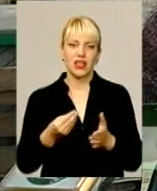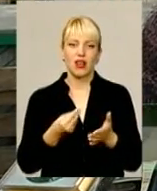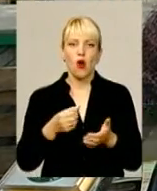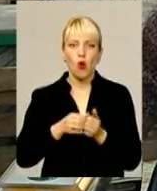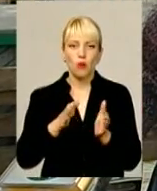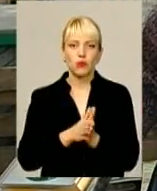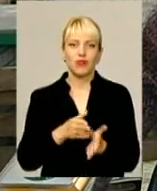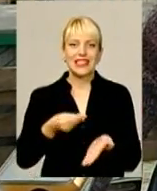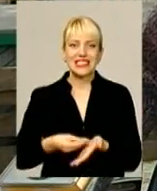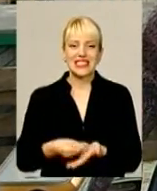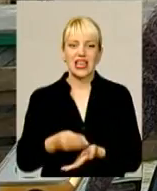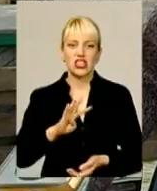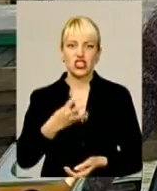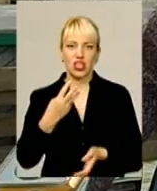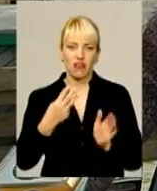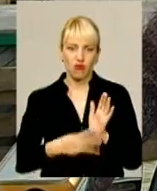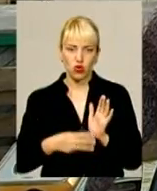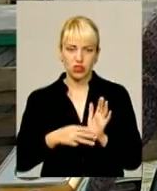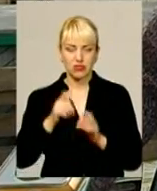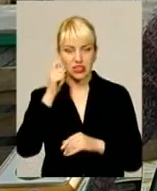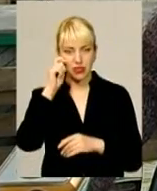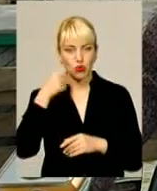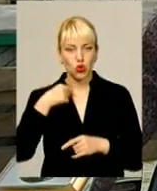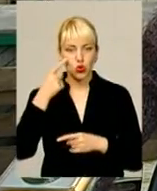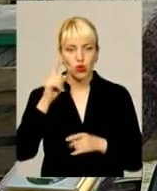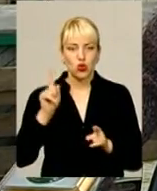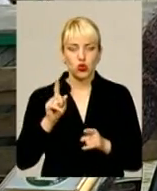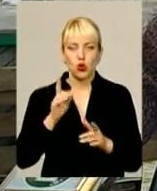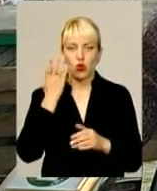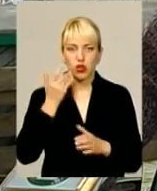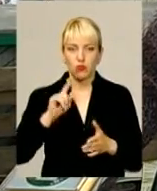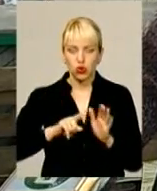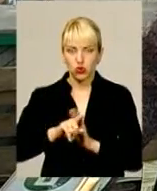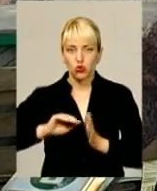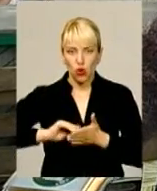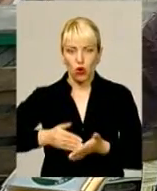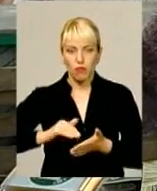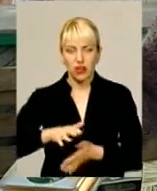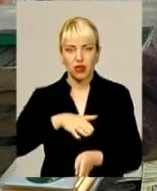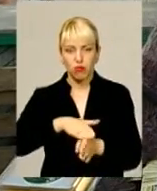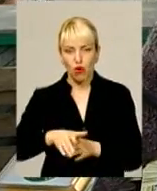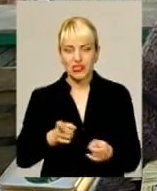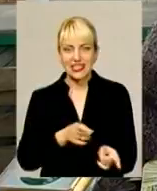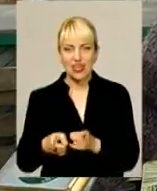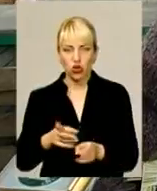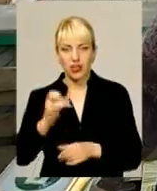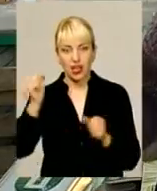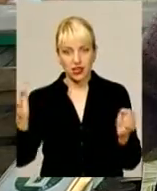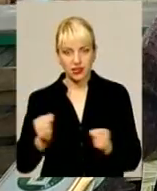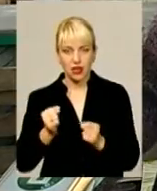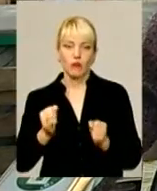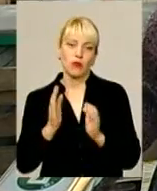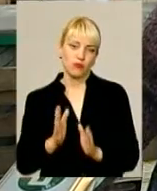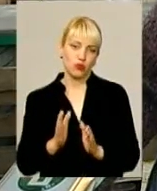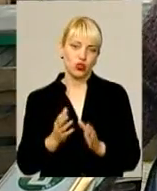,80 цибулі. Я думаю, що коли почнув копати повністю її заготовку робити на зиму, то